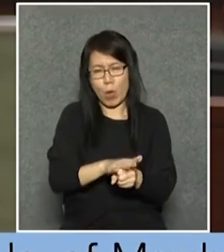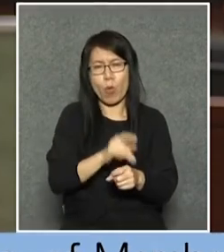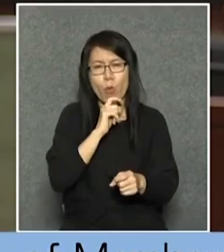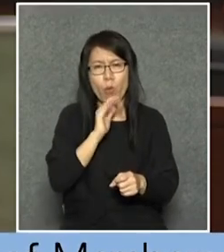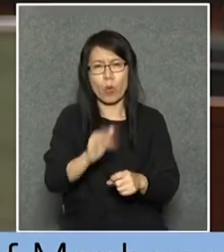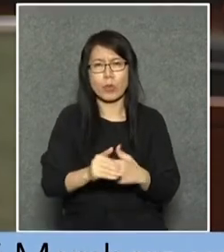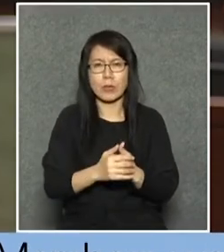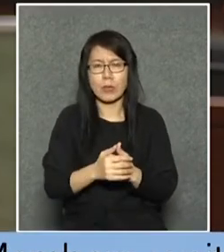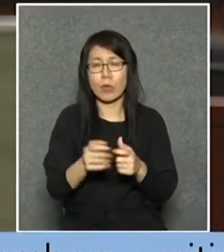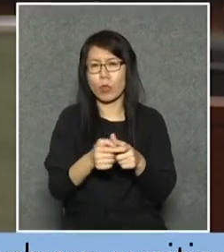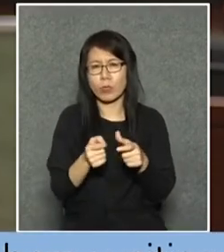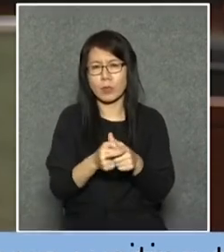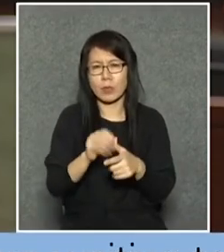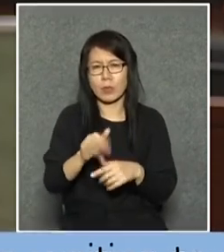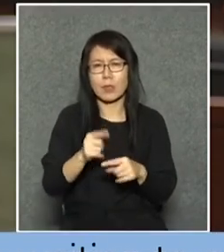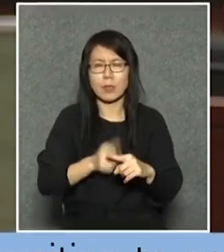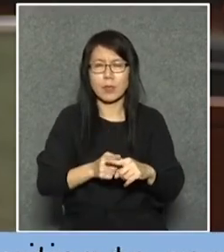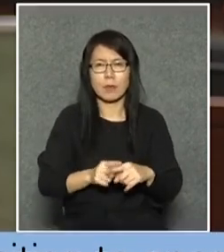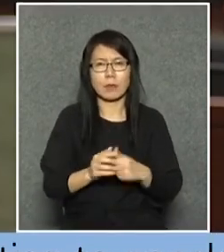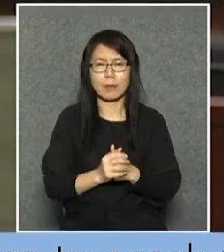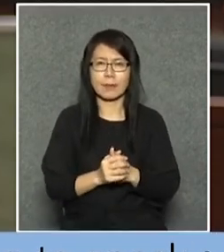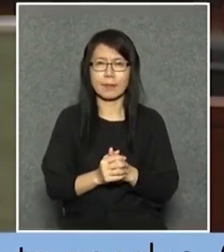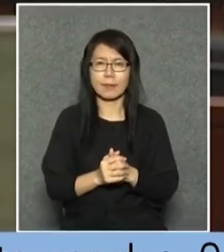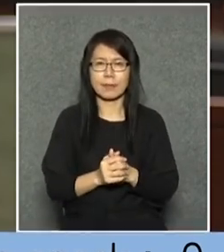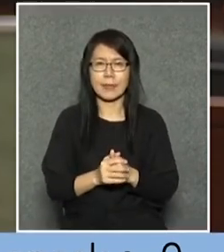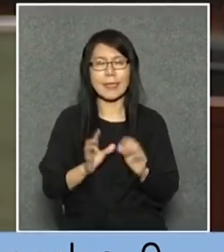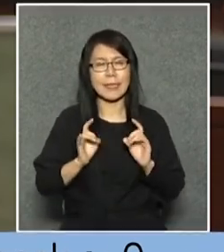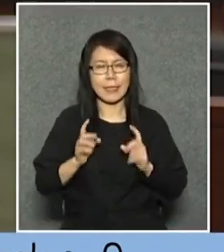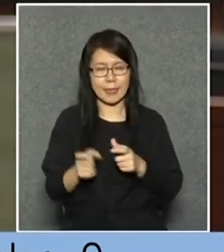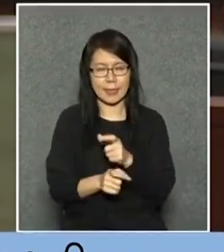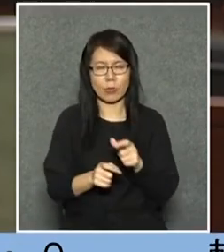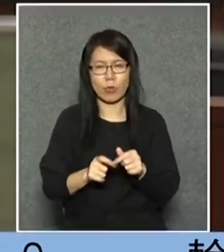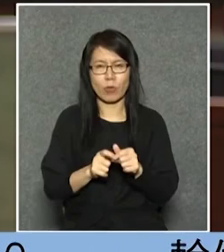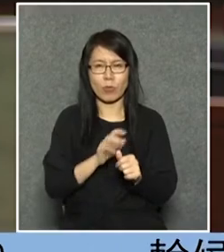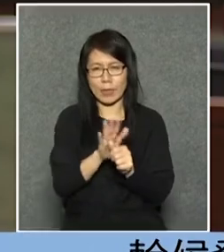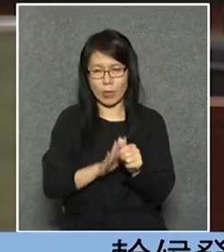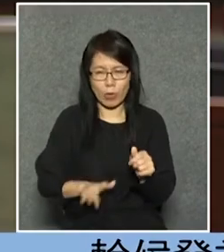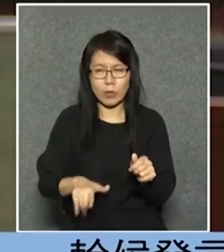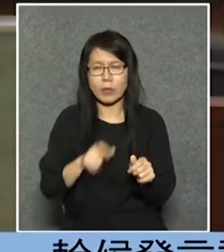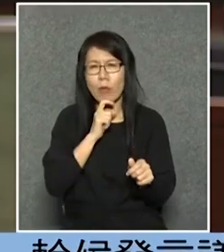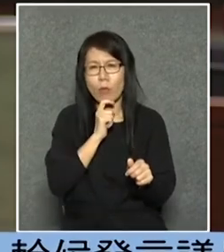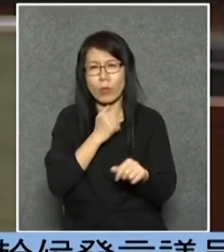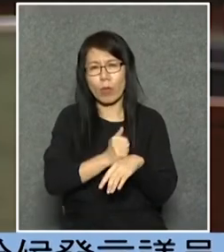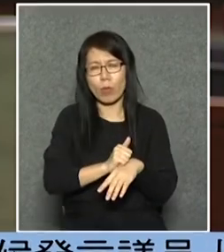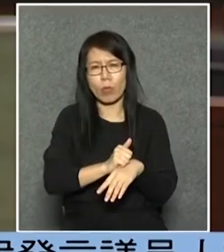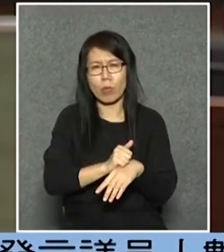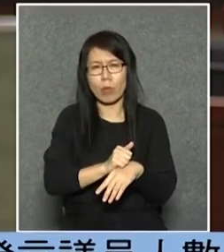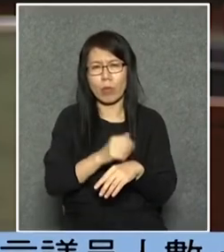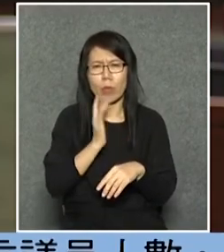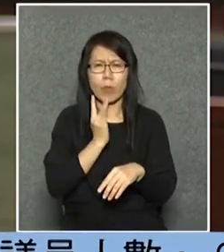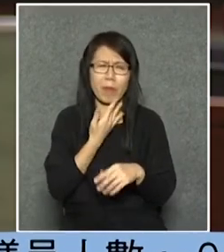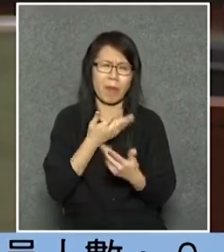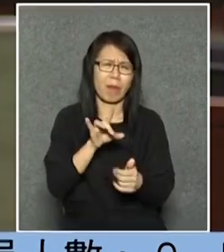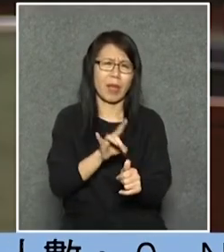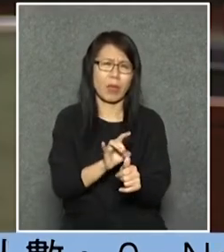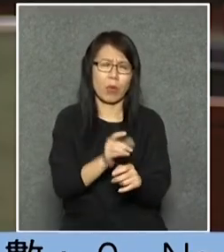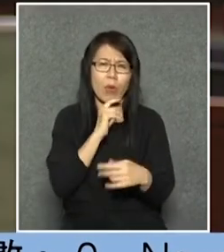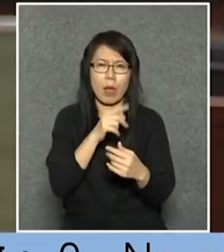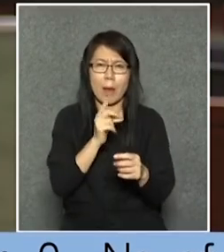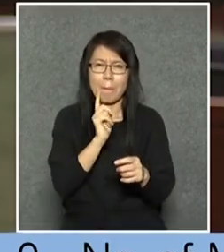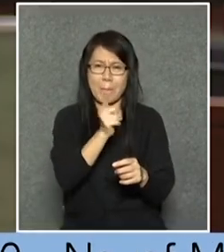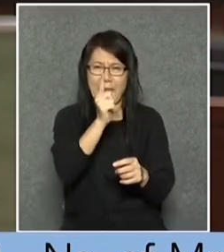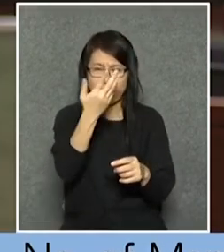的企業他是受私人市場控制的是沒有辦法利用他過百億的收益